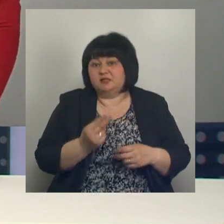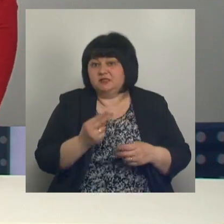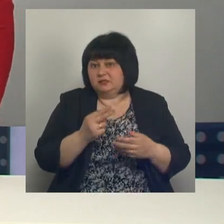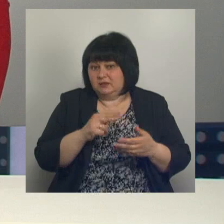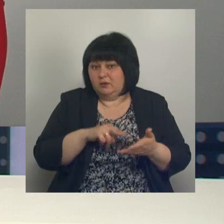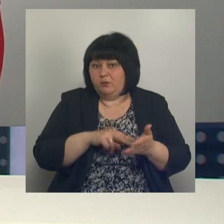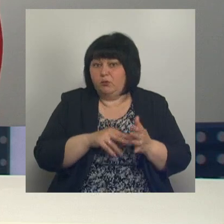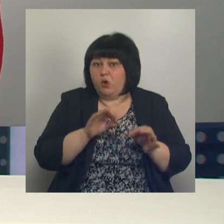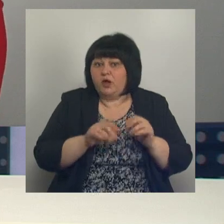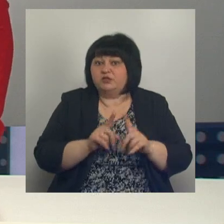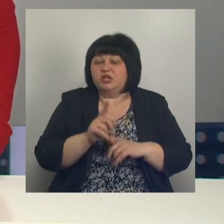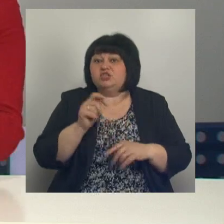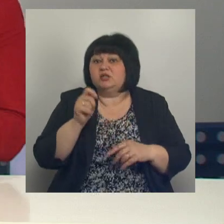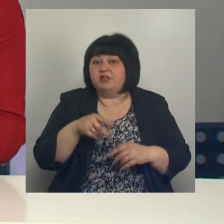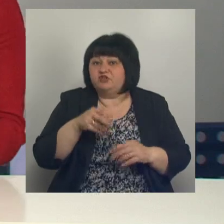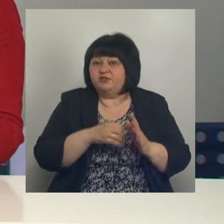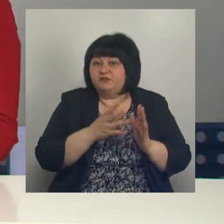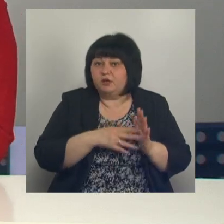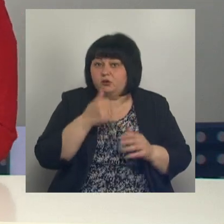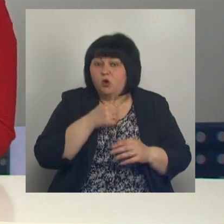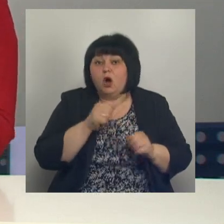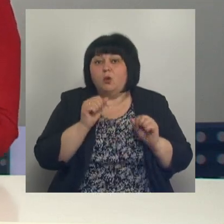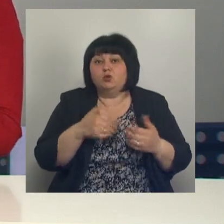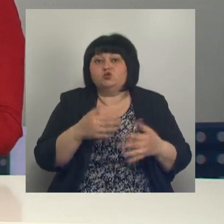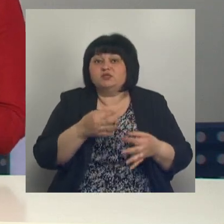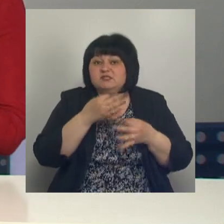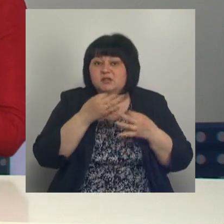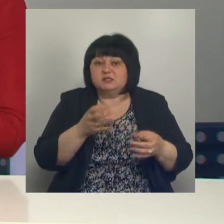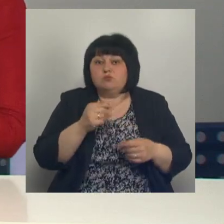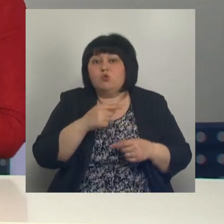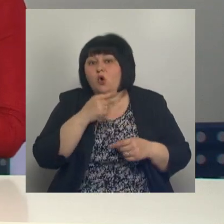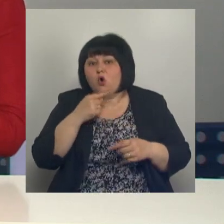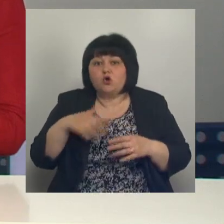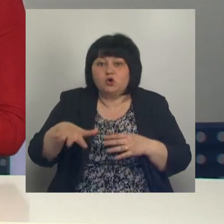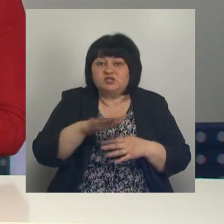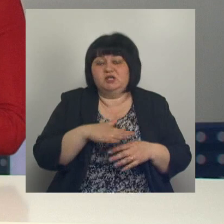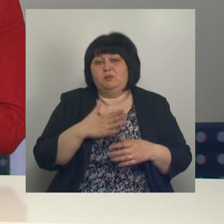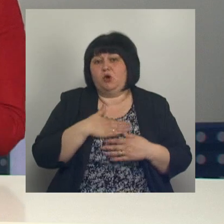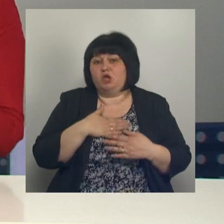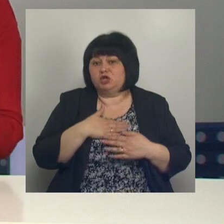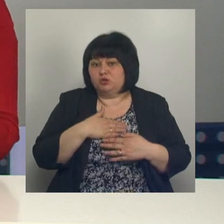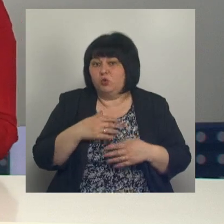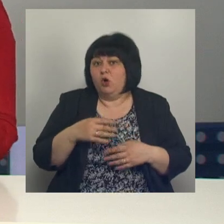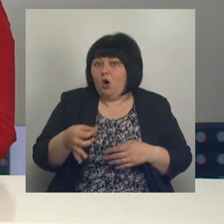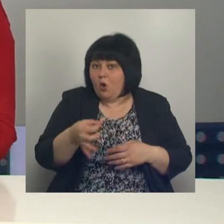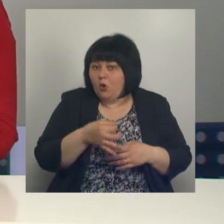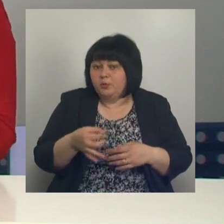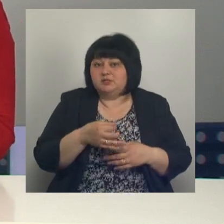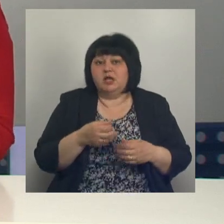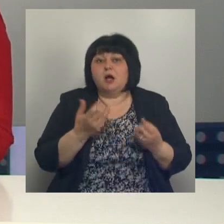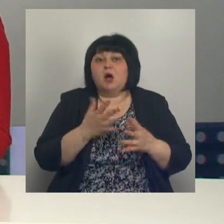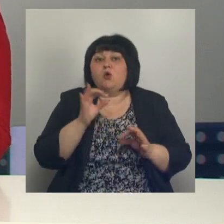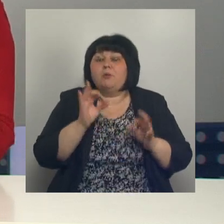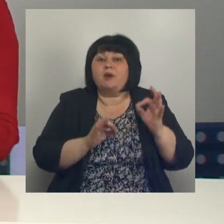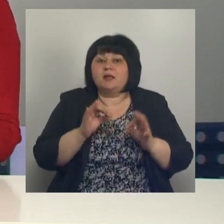стартовала в 2019 году. Вот сейчас уже можно какие-то цифры озвучить по России, по нашему региону. Какой процент населения